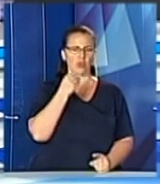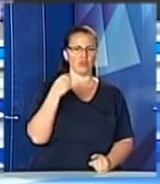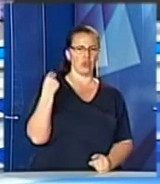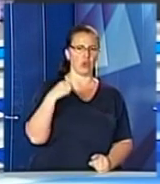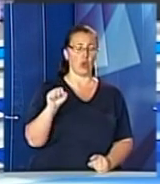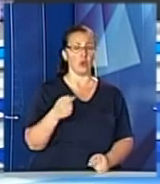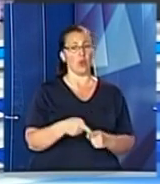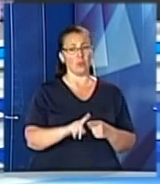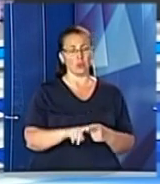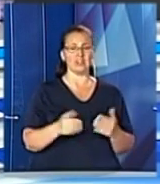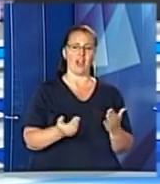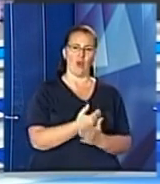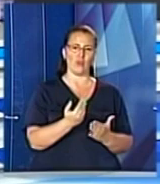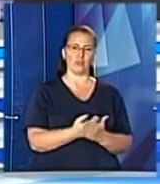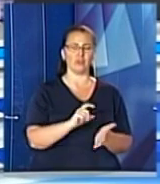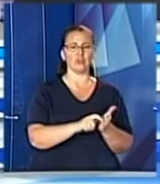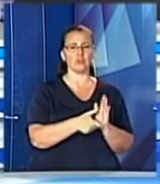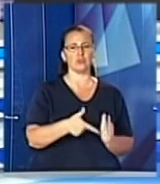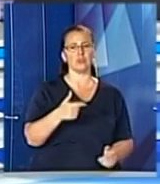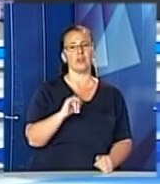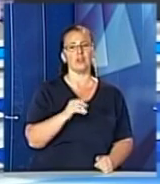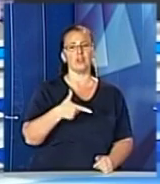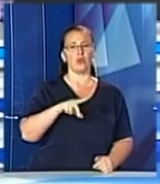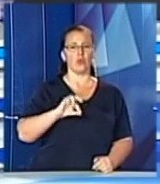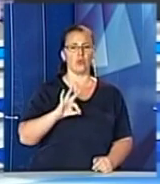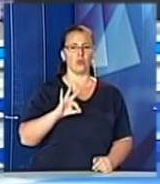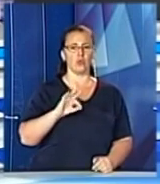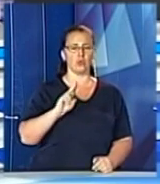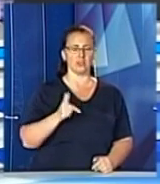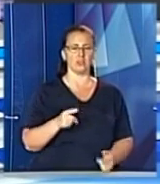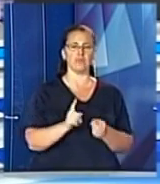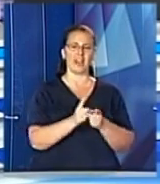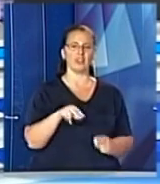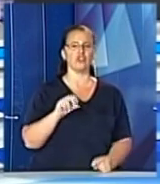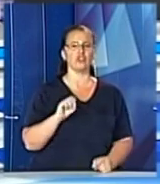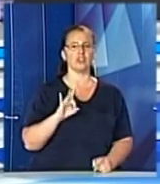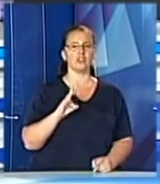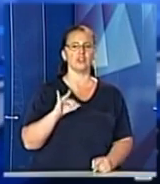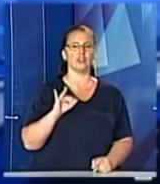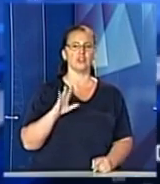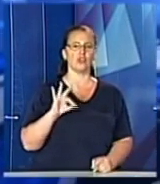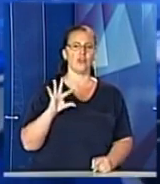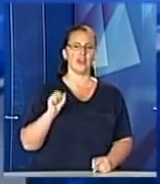іншого, вже замить. новинах у студії Ірина Гойць, сортопереклад Олени Чернишової. Вечір добрий.